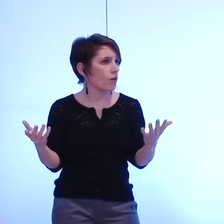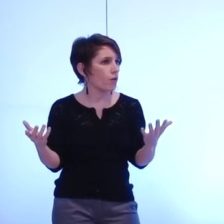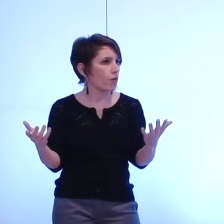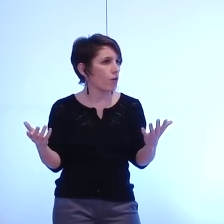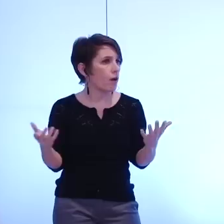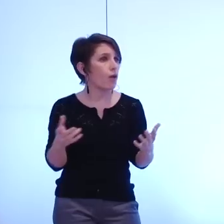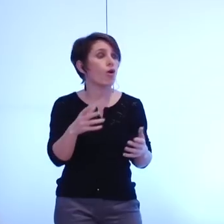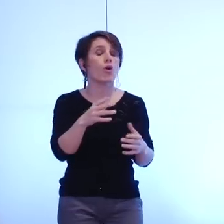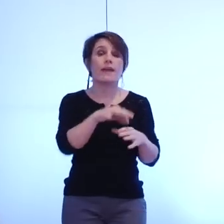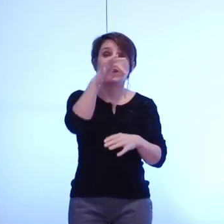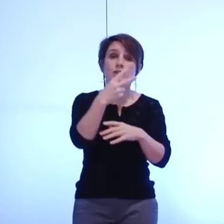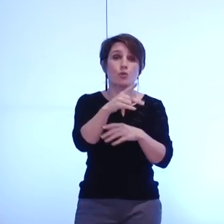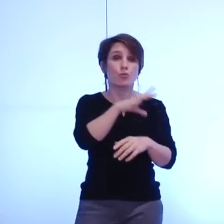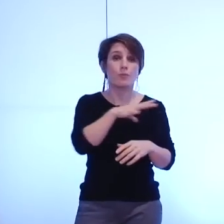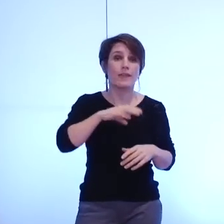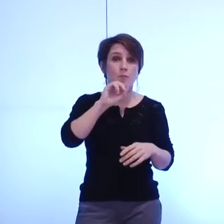qui ne prend pas part au vote